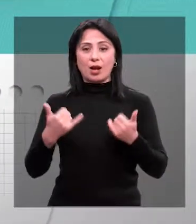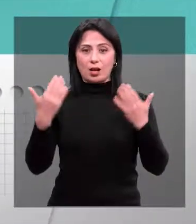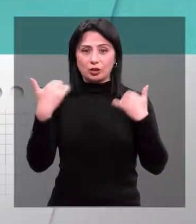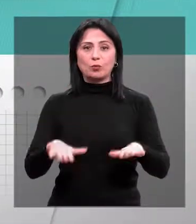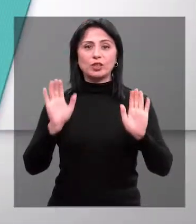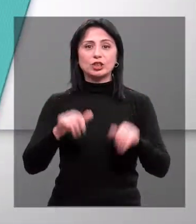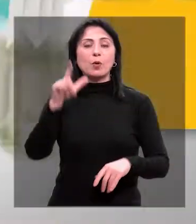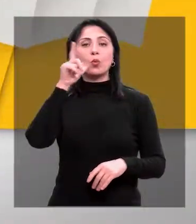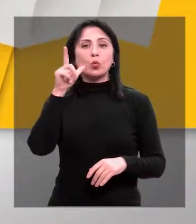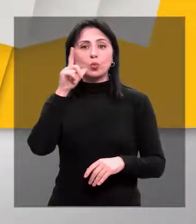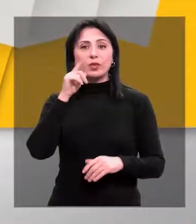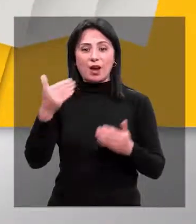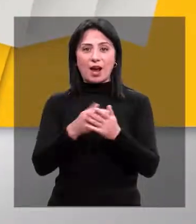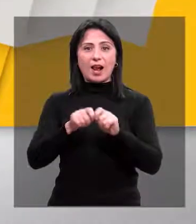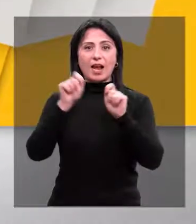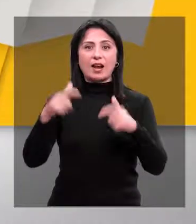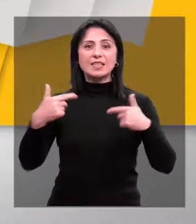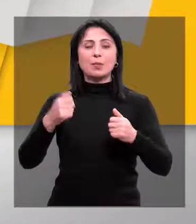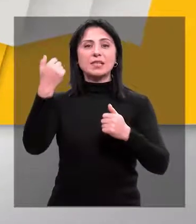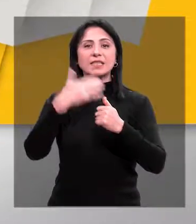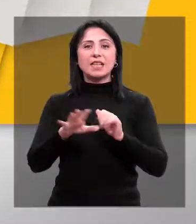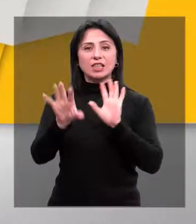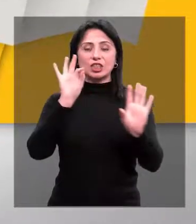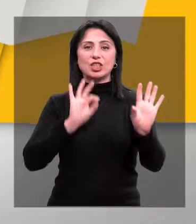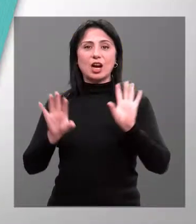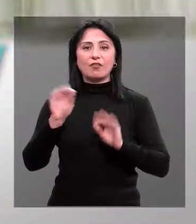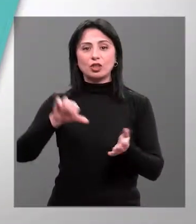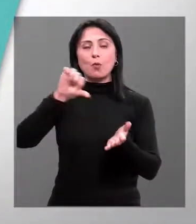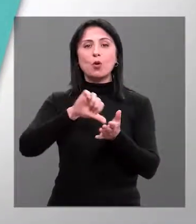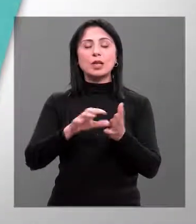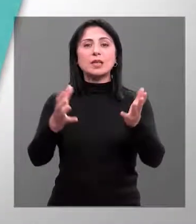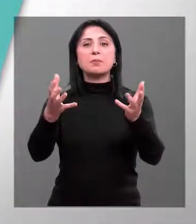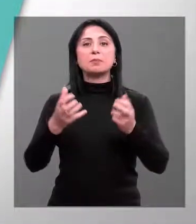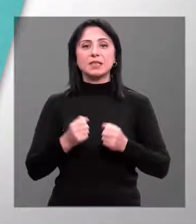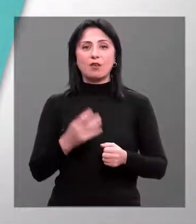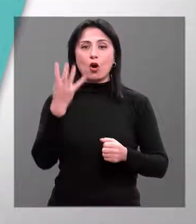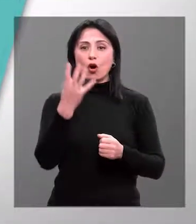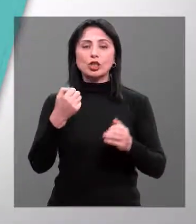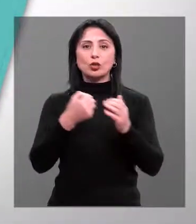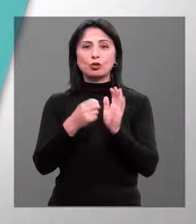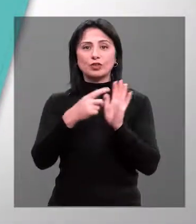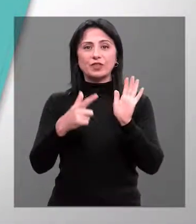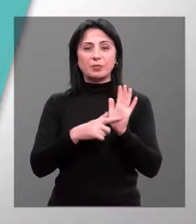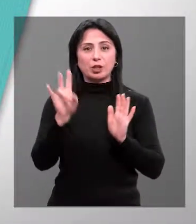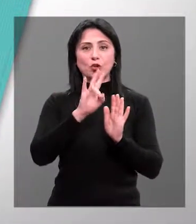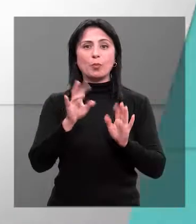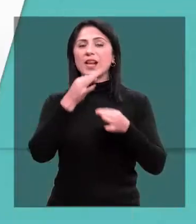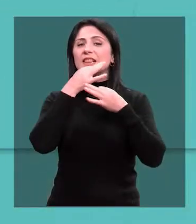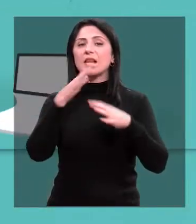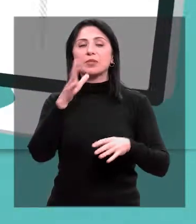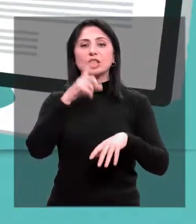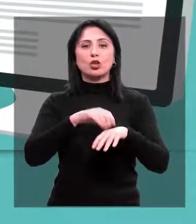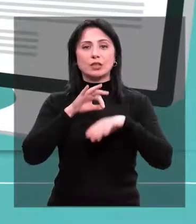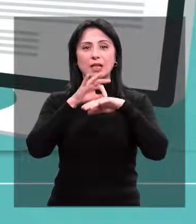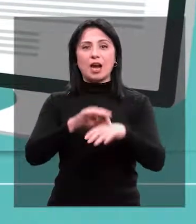açılan yeni imtihan mərkəzini də seçə bilərsiniz. İştirak etmək üzün noyabrın 4-dən 17-sinə dək istənilən vaxt web səhifədə onlayn qeydiyyatdan